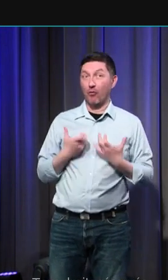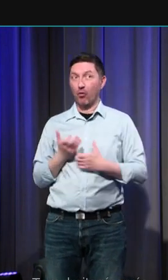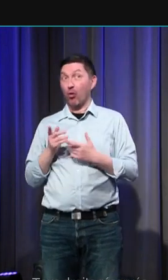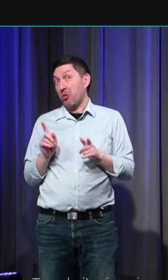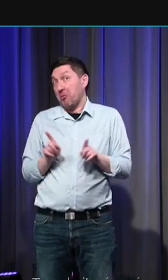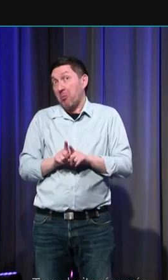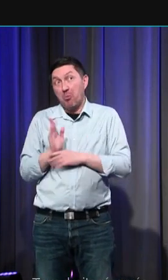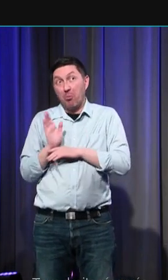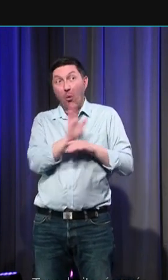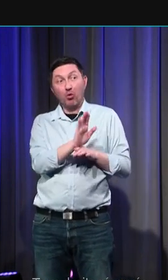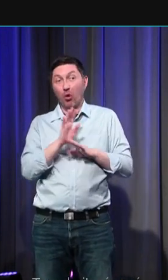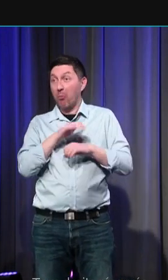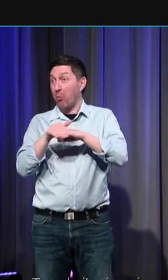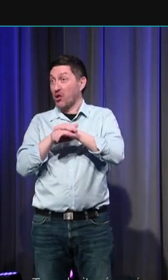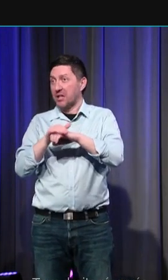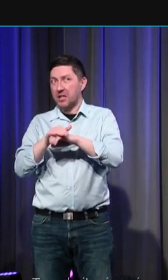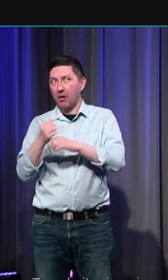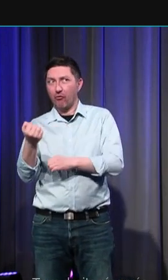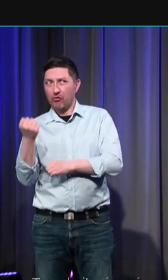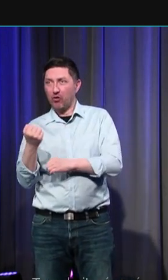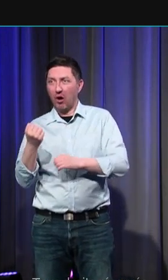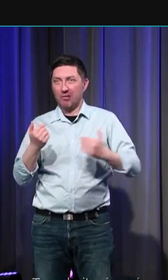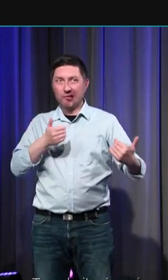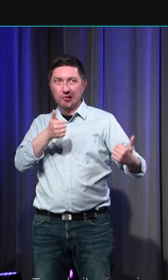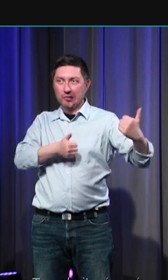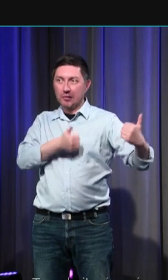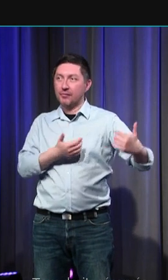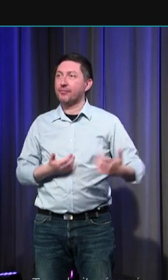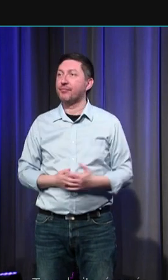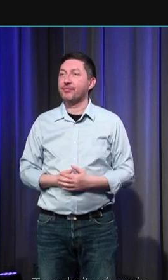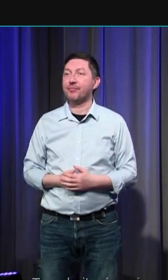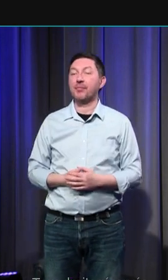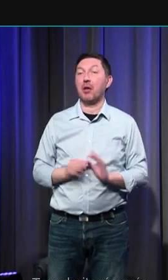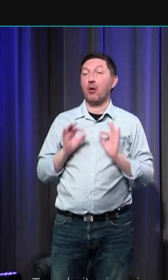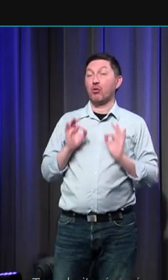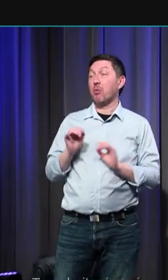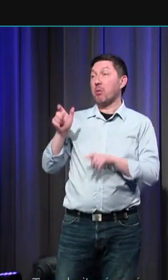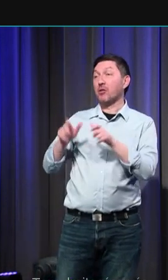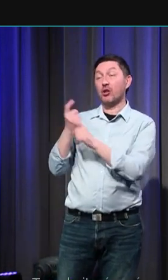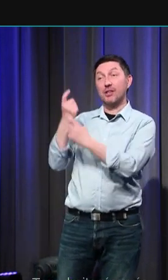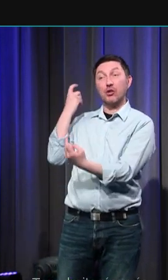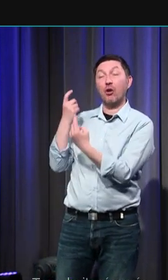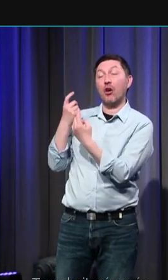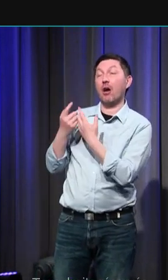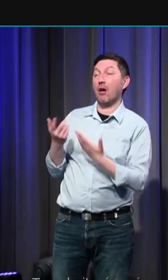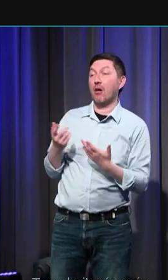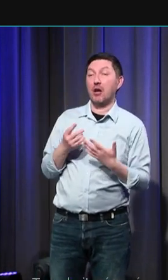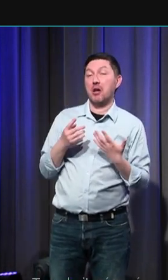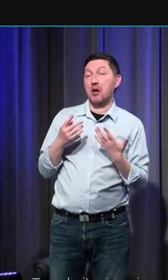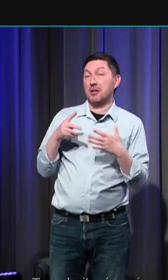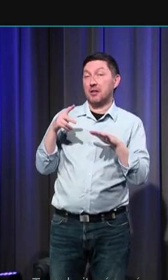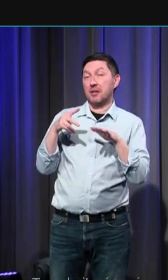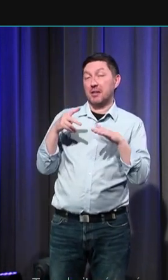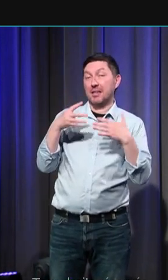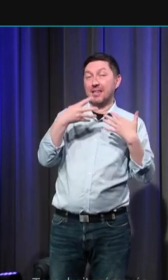politique on le voit Michelet et Huitziga avaient bien raison entre le XIXe et le début du XXe